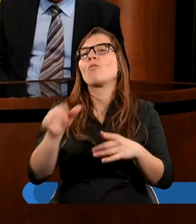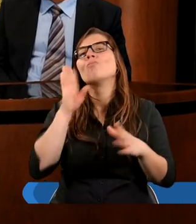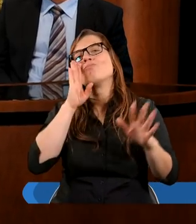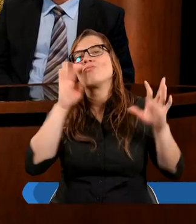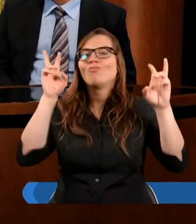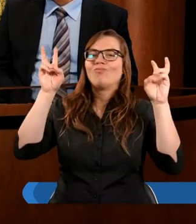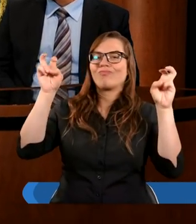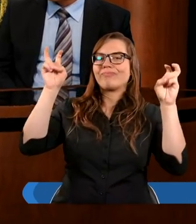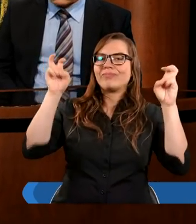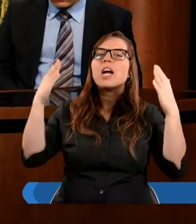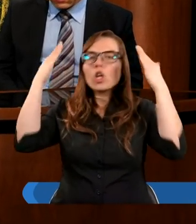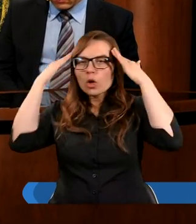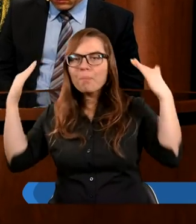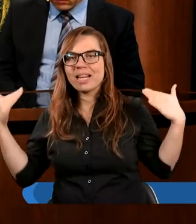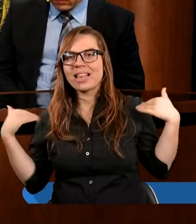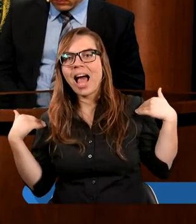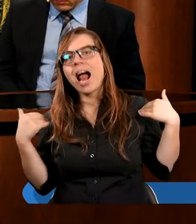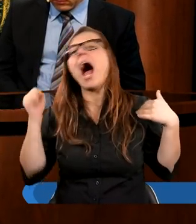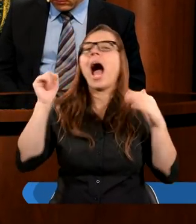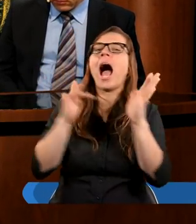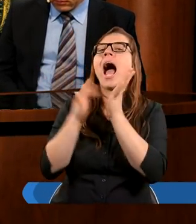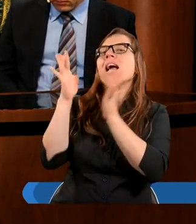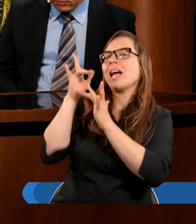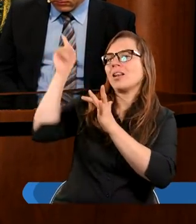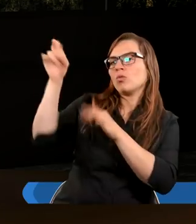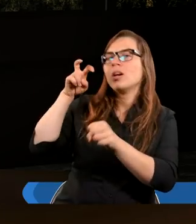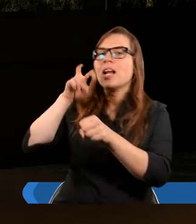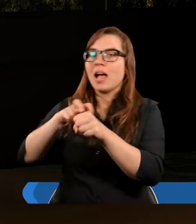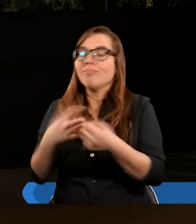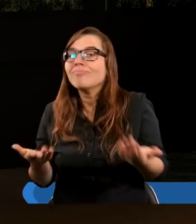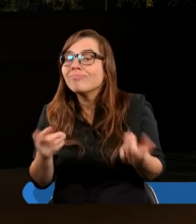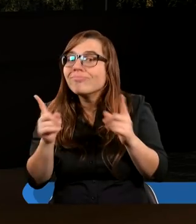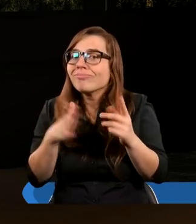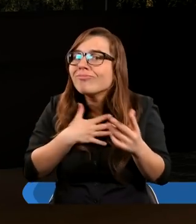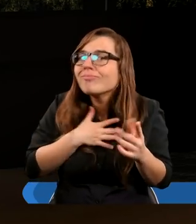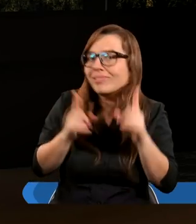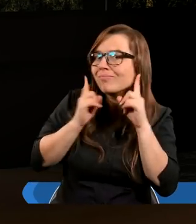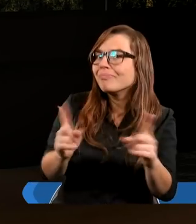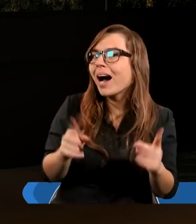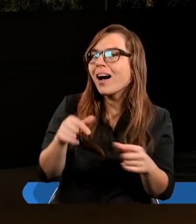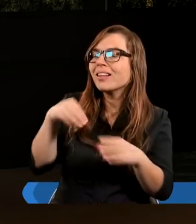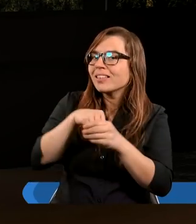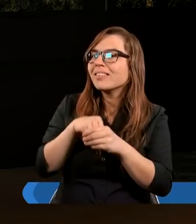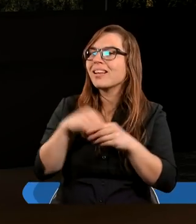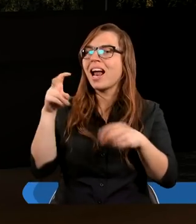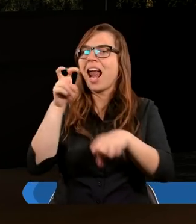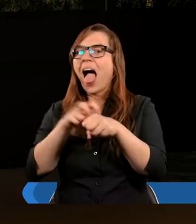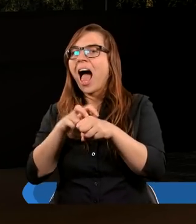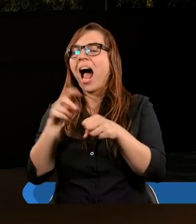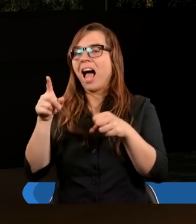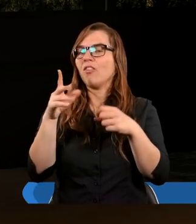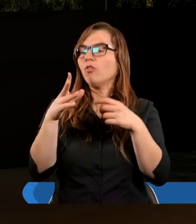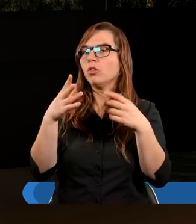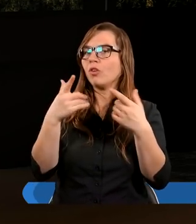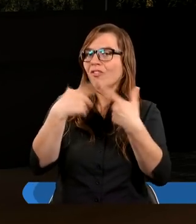szpital, a Jezus jest lekarzem. No i rzeczywiście, no tak naprawdę w Kościele, no to są